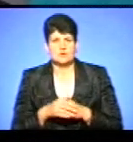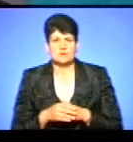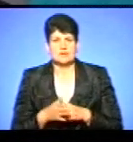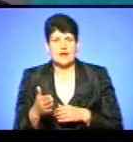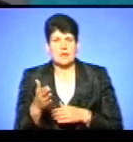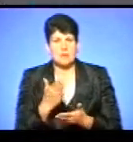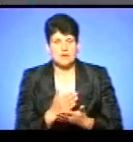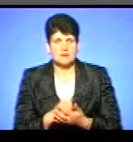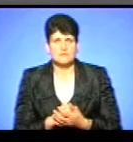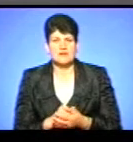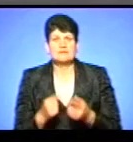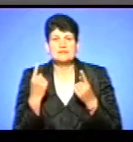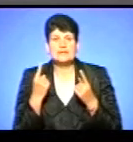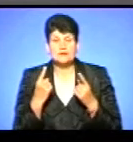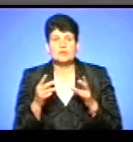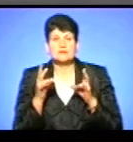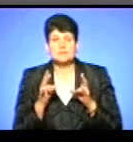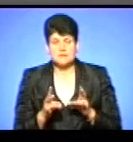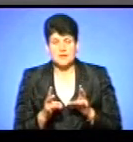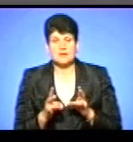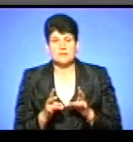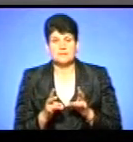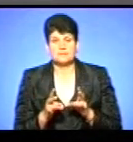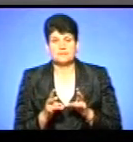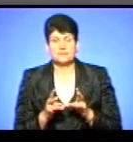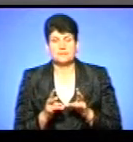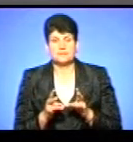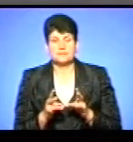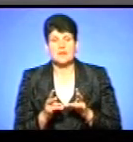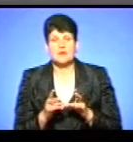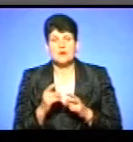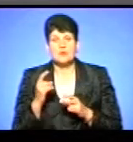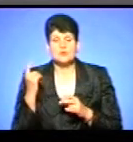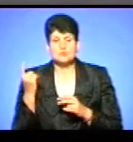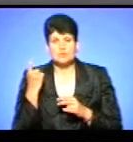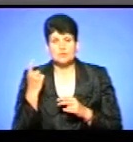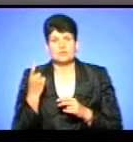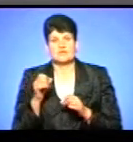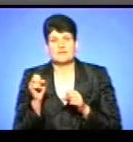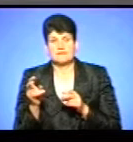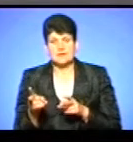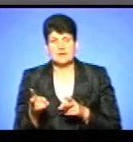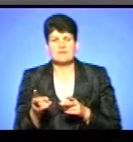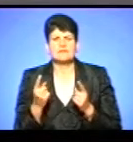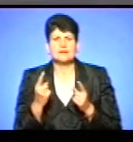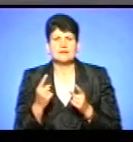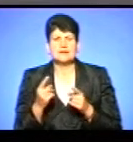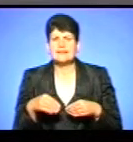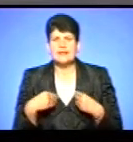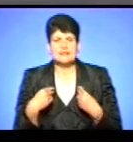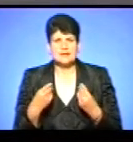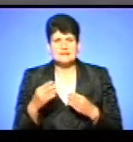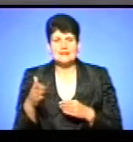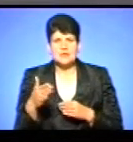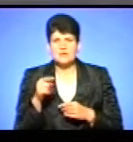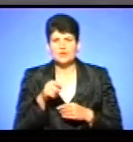риба? Значної небезпеки, навіть якщо трошки буде більше господарської побутової каналізації, значної небезпеки. Не завдайся, риба